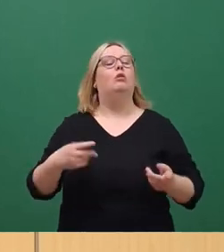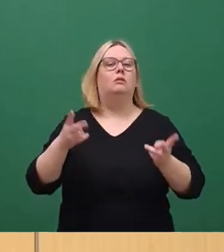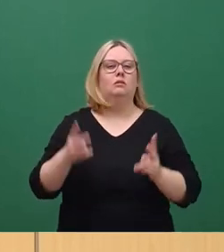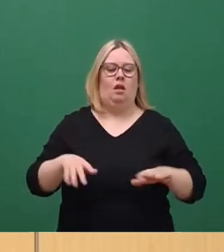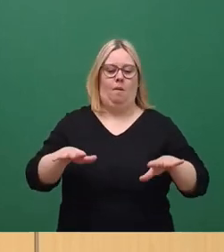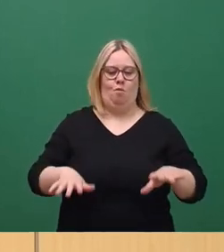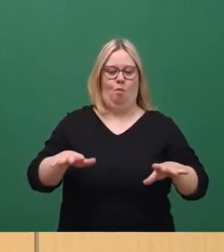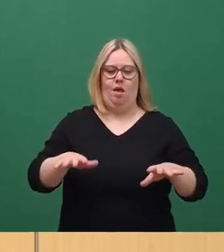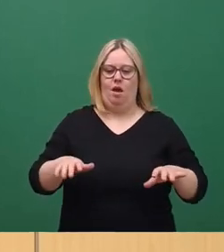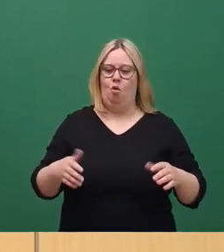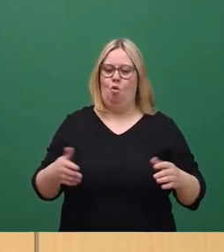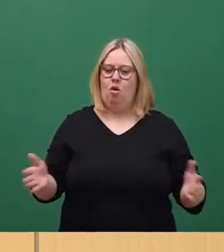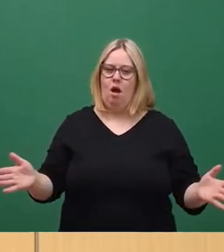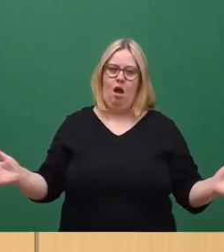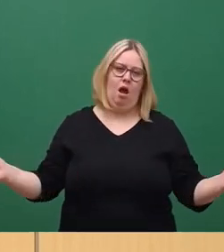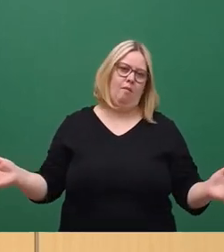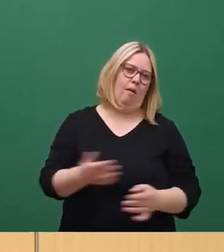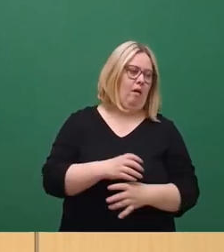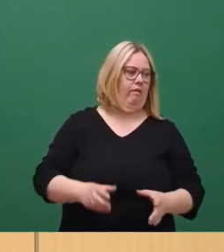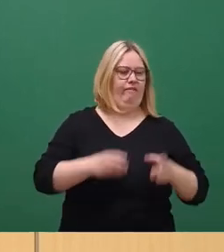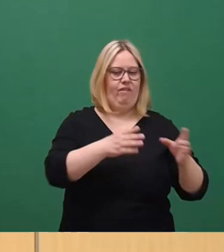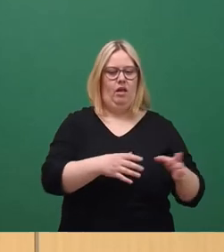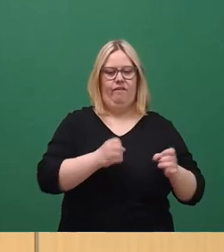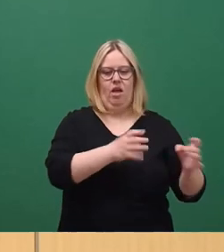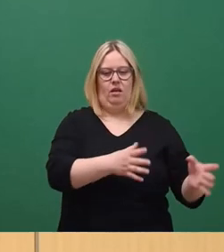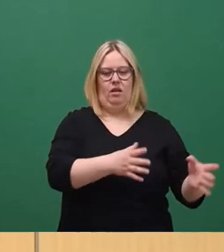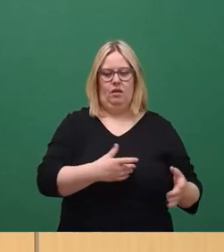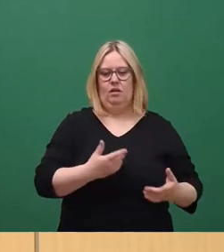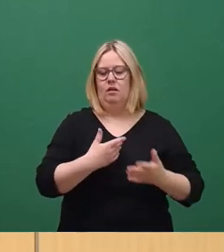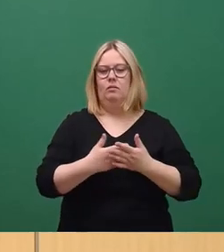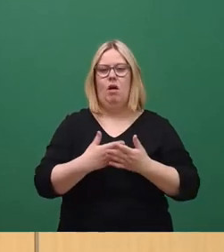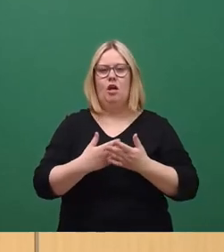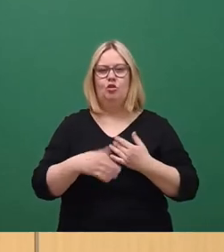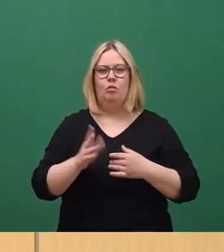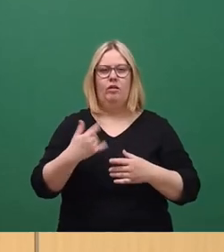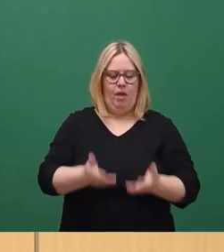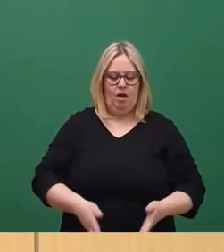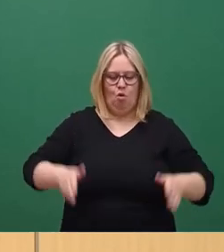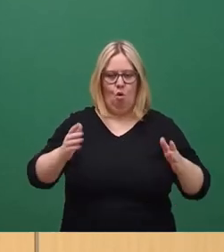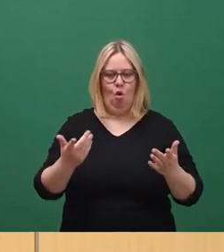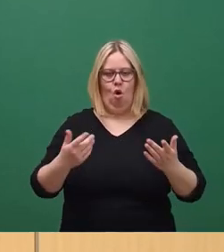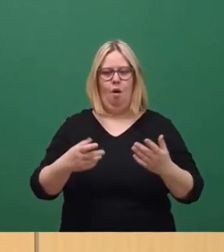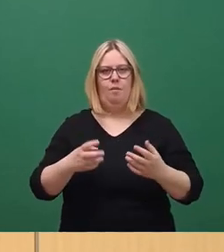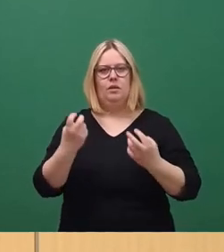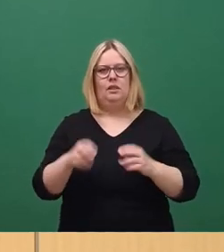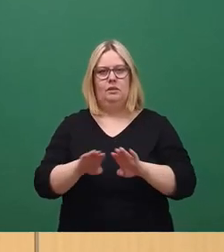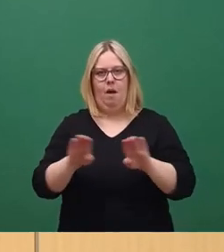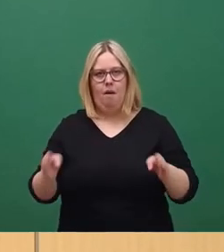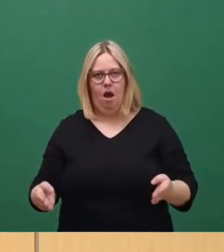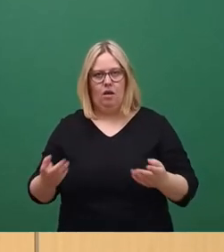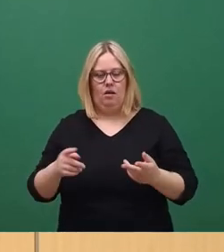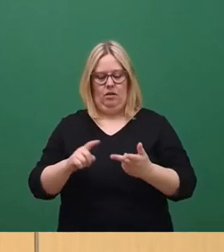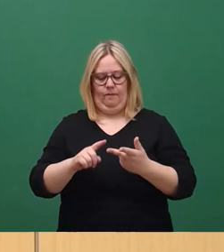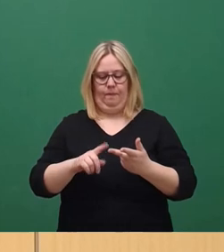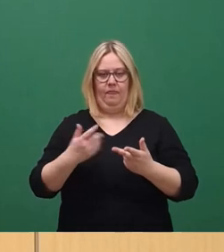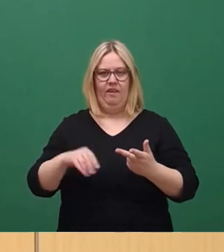und ungeplant einfach irgendwo hingestellt. Das geht vom Papierkorb über die Sitzbank bis hin zum heute fast